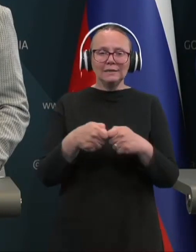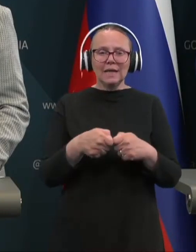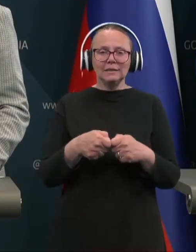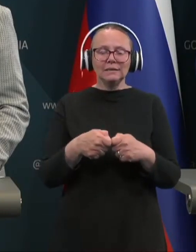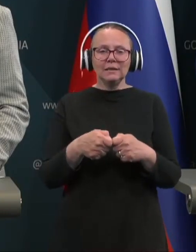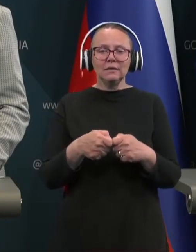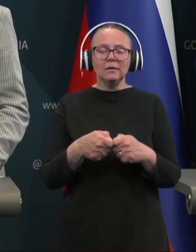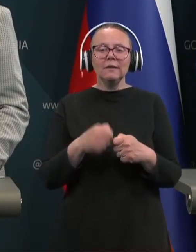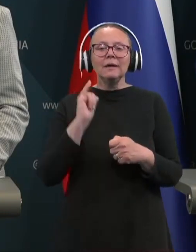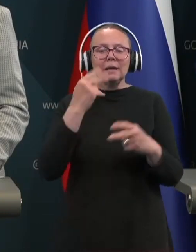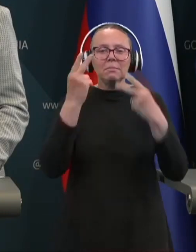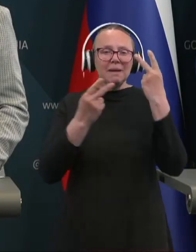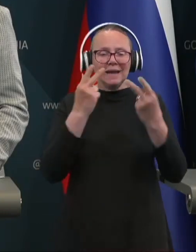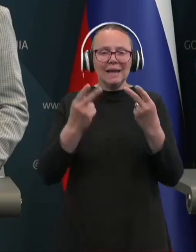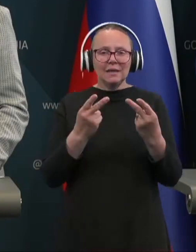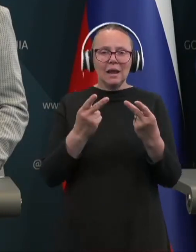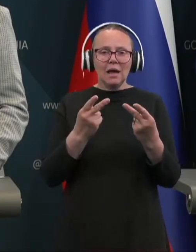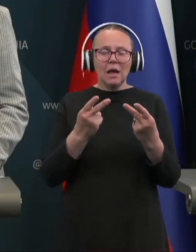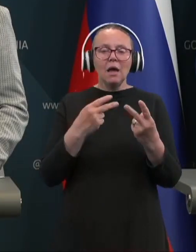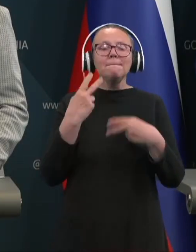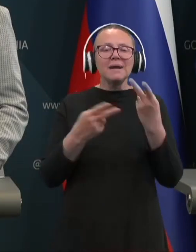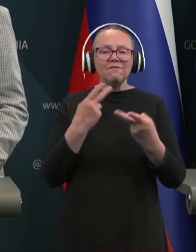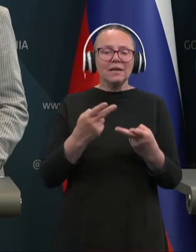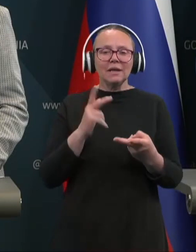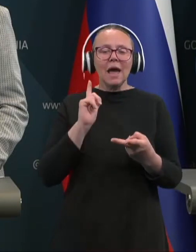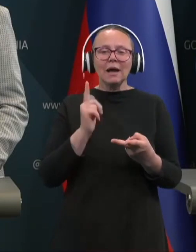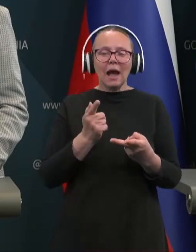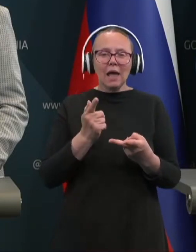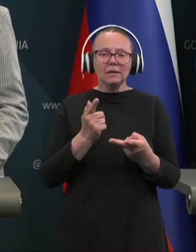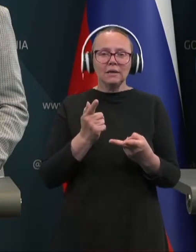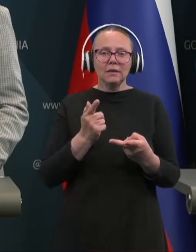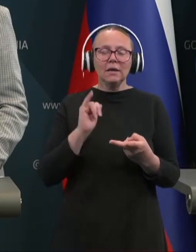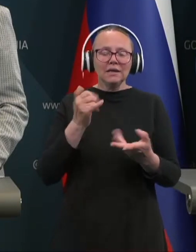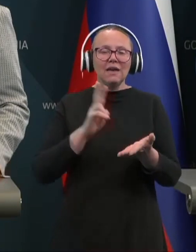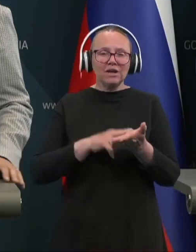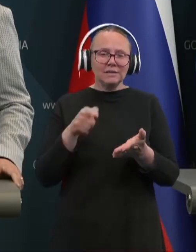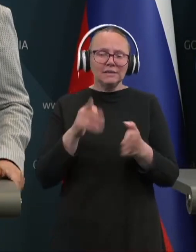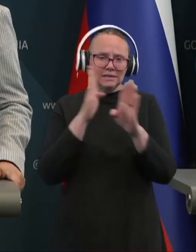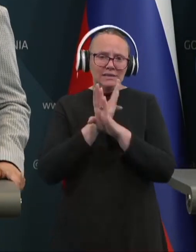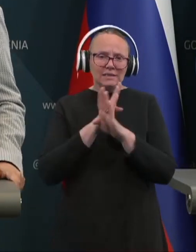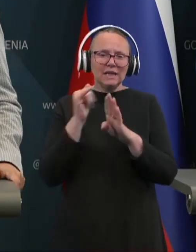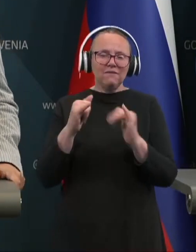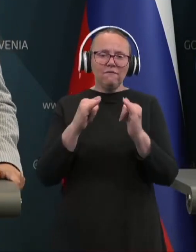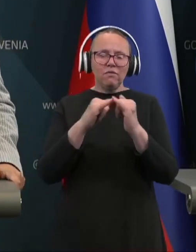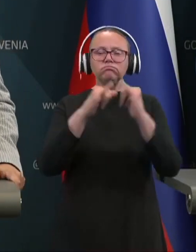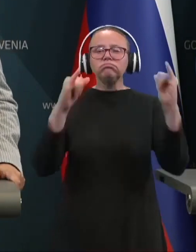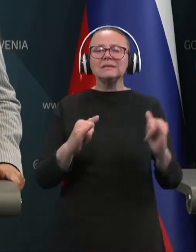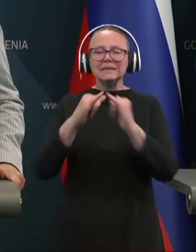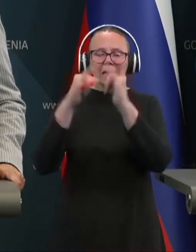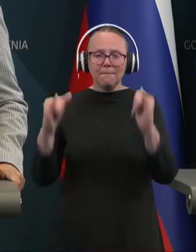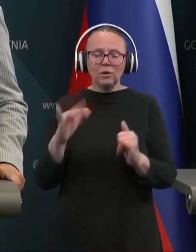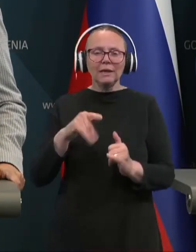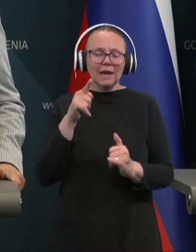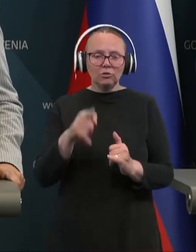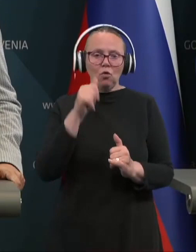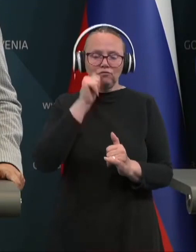da bi pregledala oziroma preverila, kaj desedejansko skriva v tistih zabojnikih. Na to